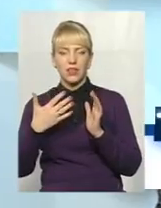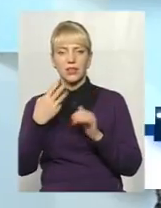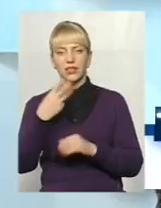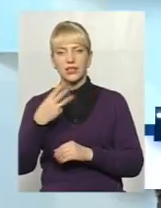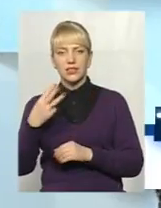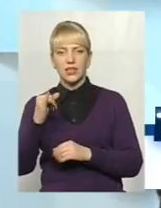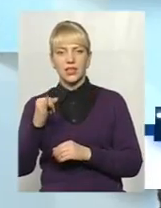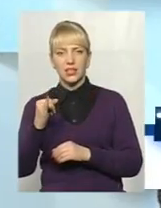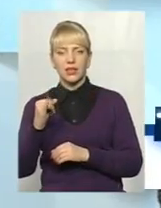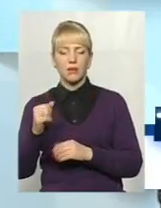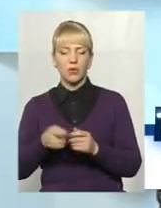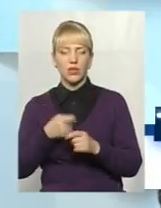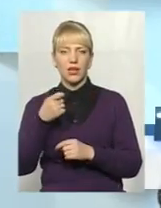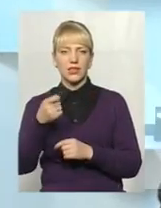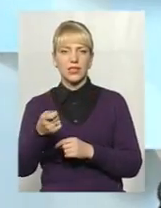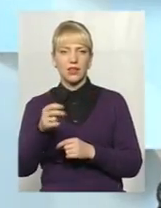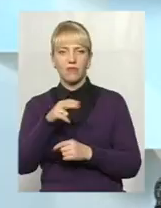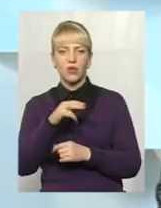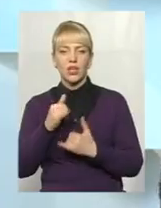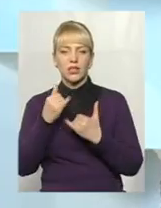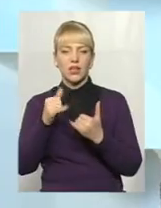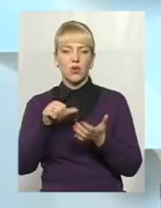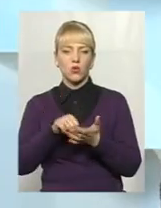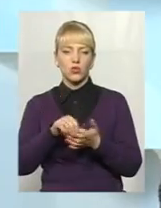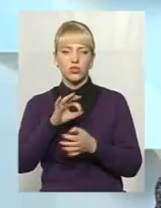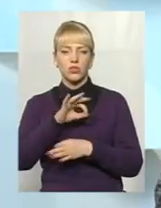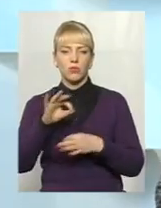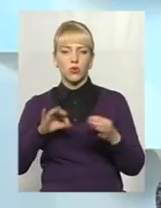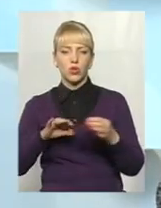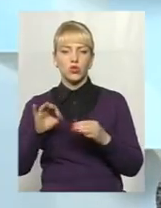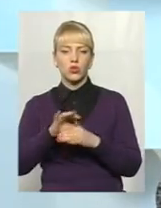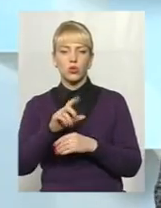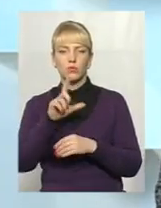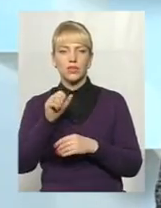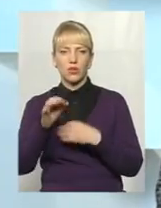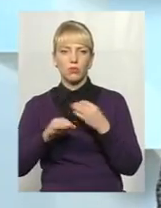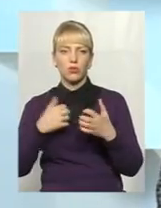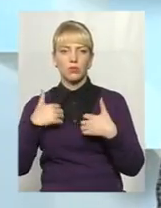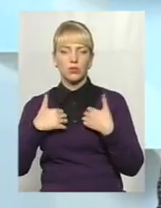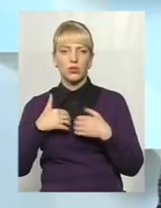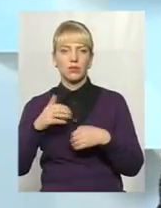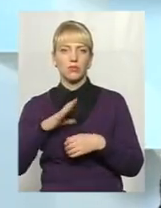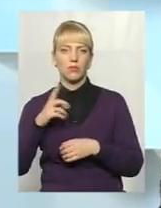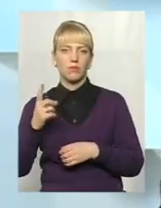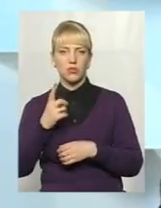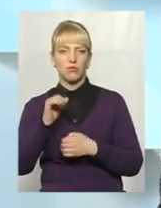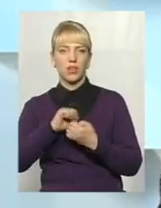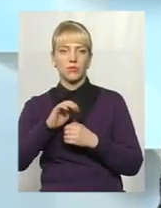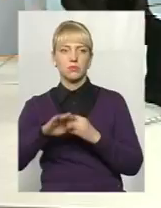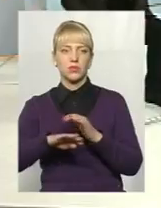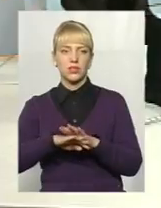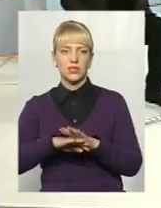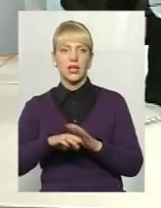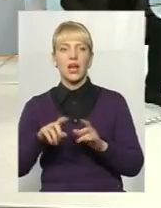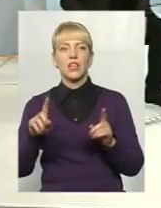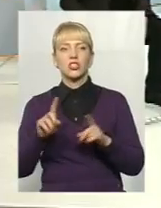і подати заявку для участі у проєкті «Шлюб за добу». Поспішайте стати першими в Кам'янці-Подільському. Що ж, а